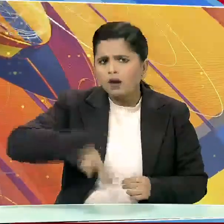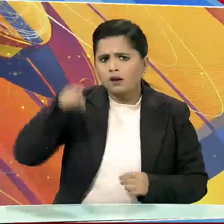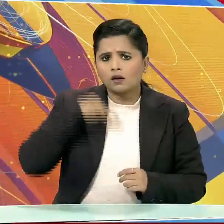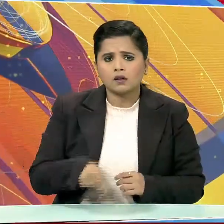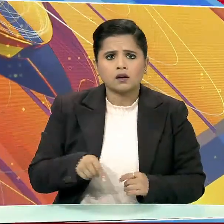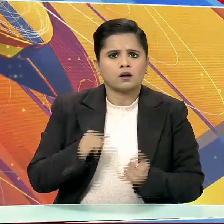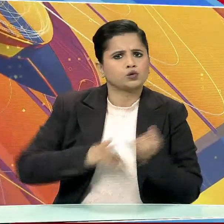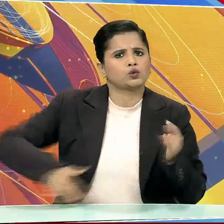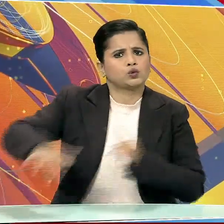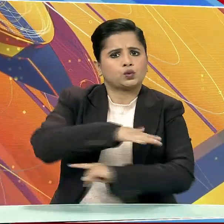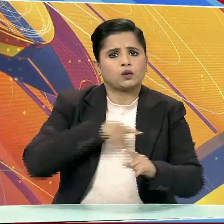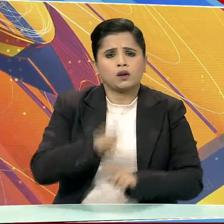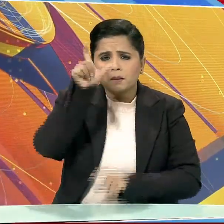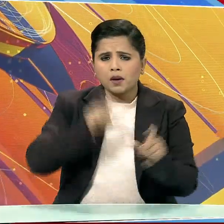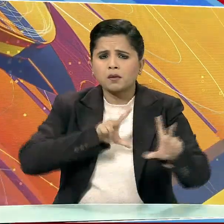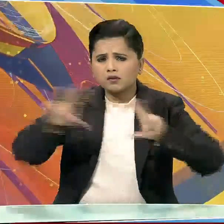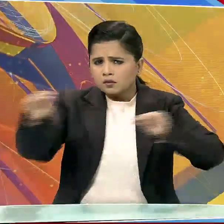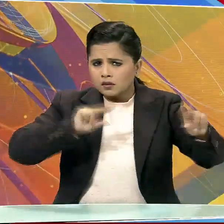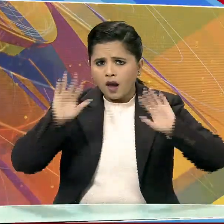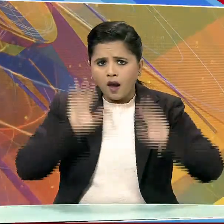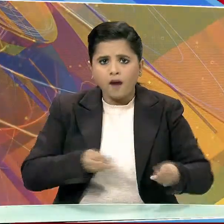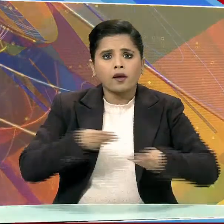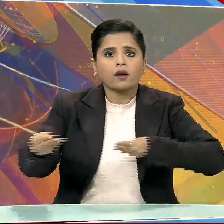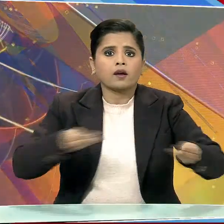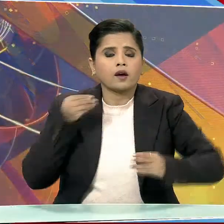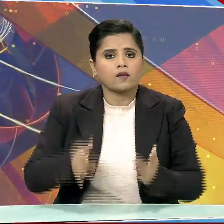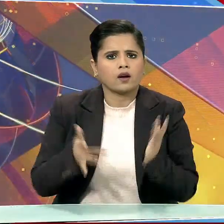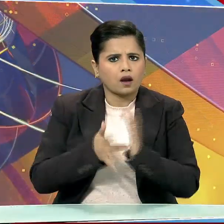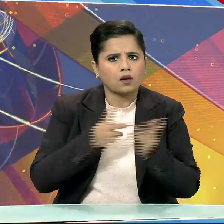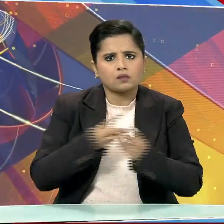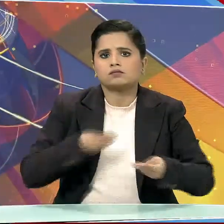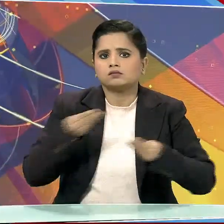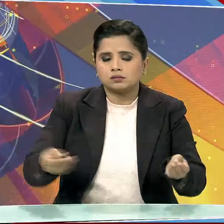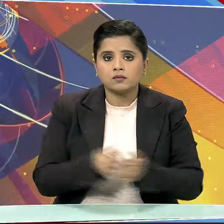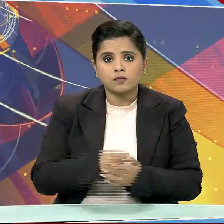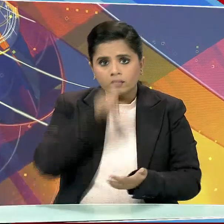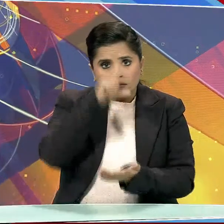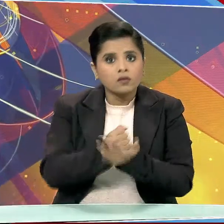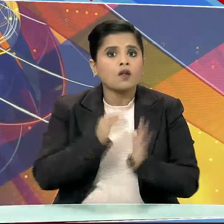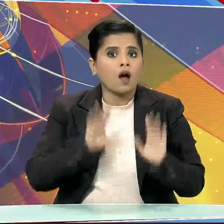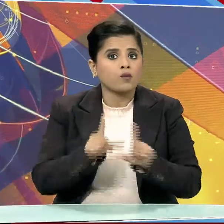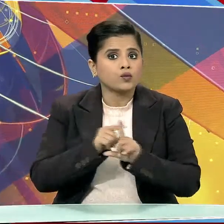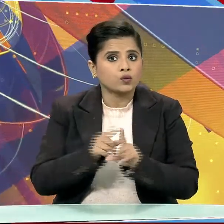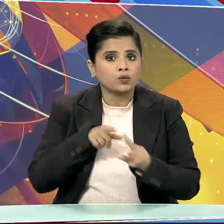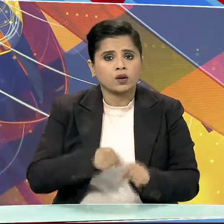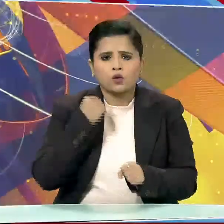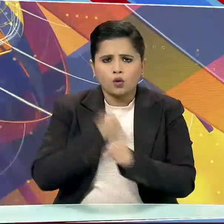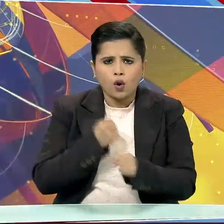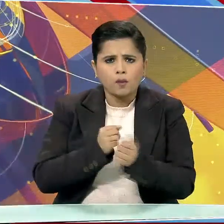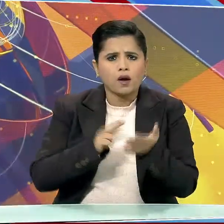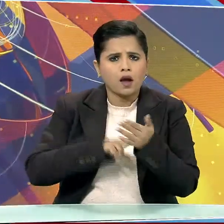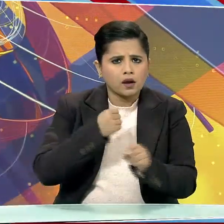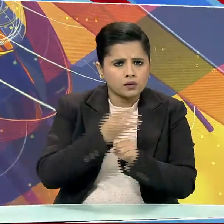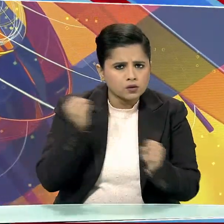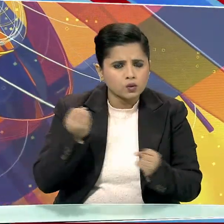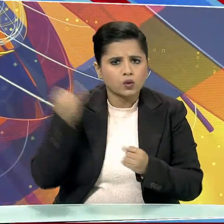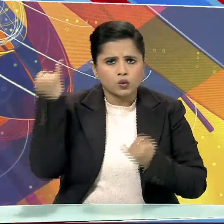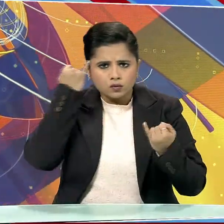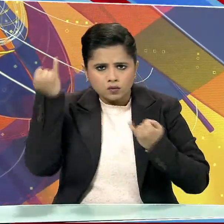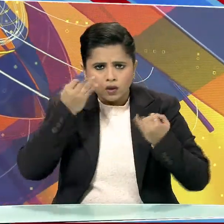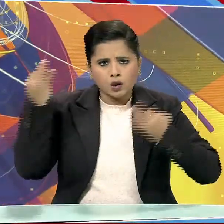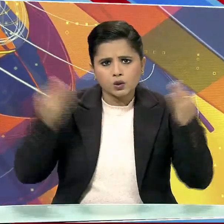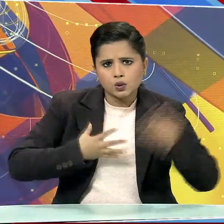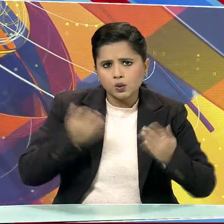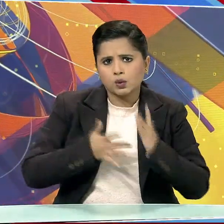समाज के अंतिम व्यक्ति तक डिजटल पहुँच सुनिश्यत की सरकारी संस्थाओं द्वारा सभी स्तरों पर नवाचार डिजटल